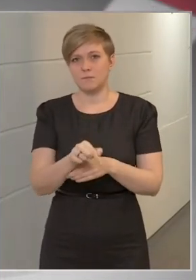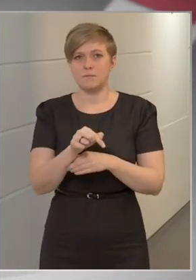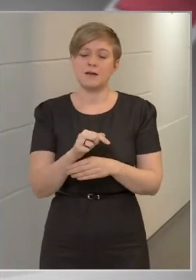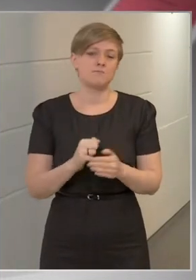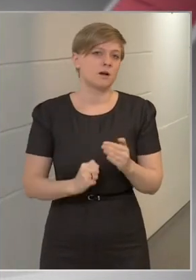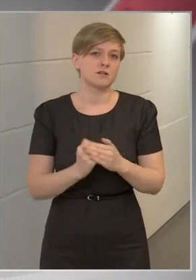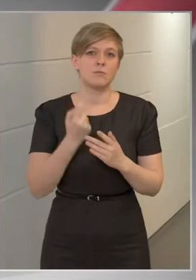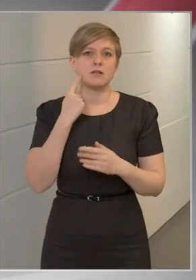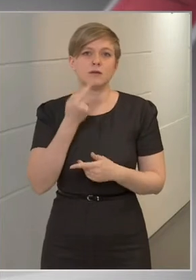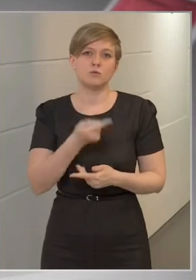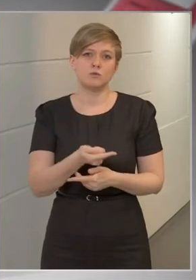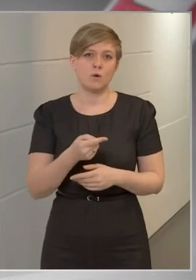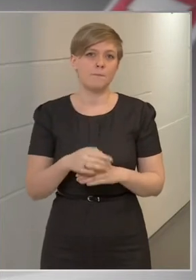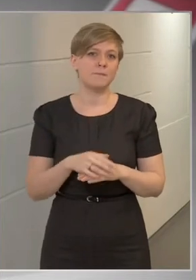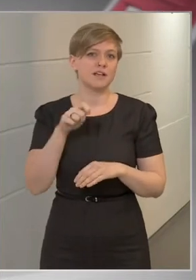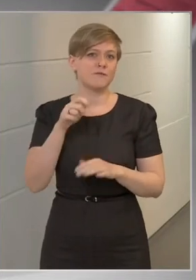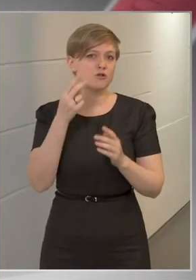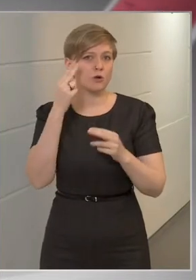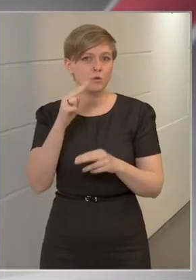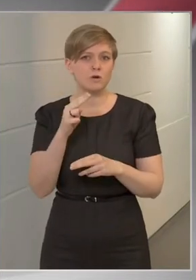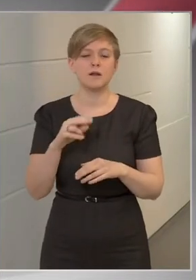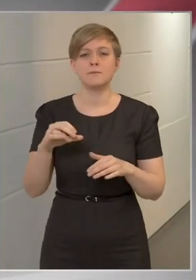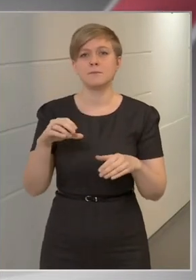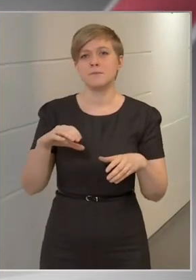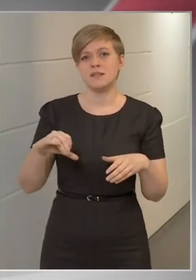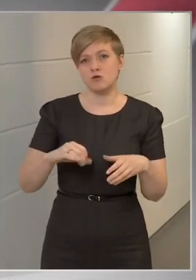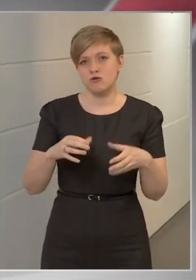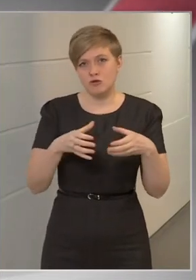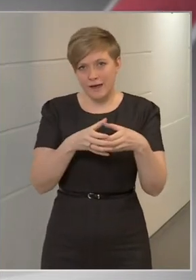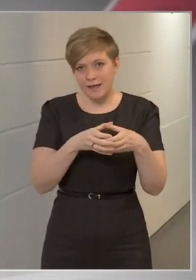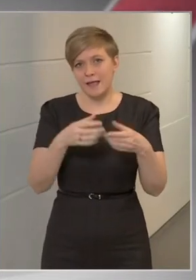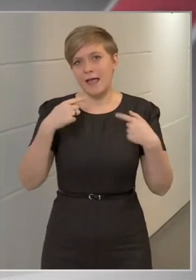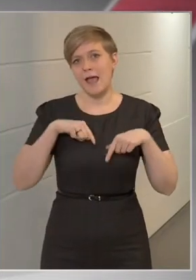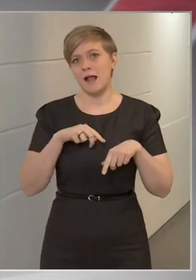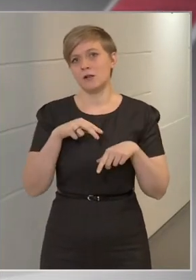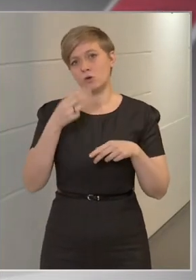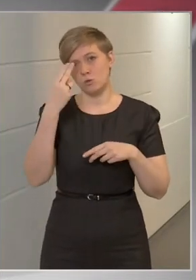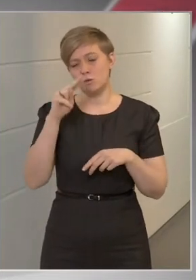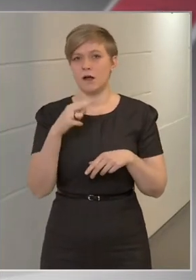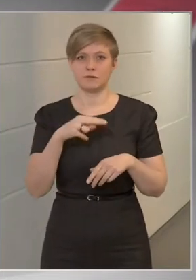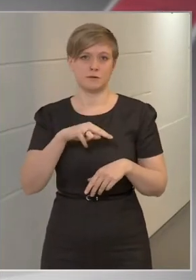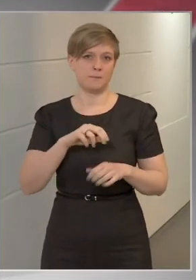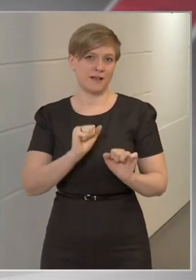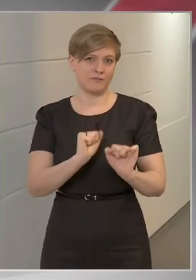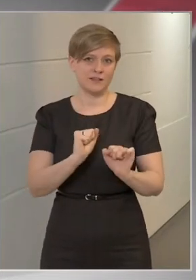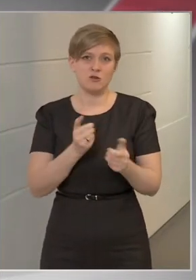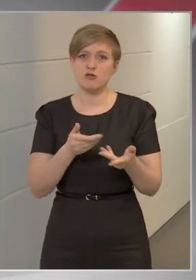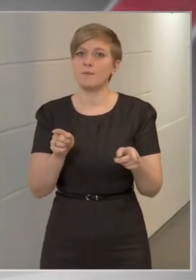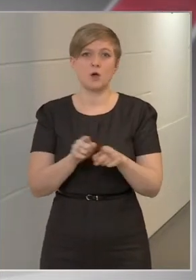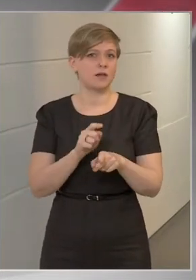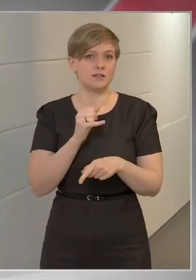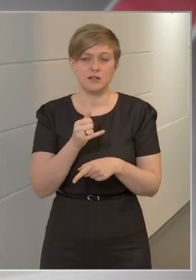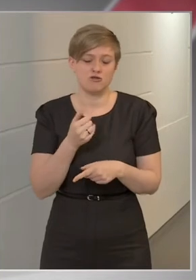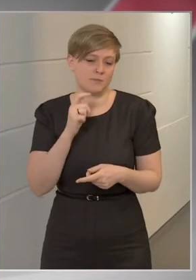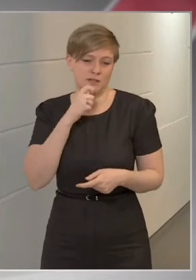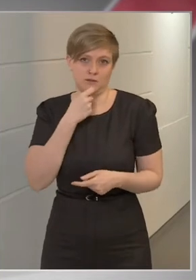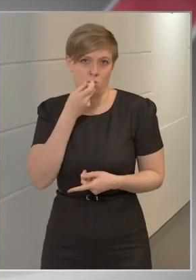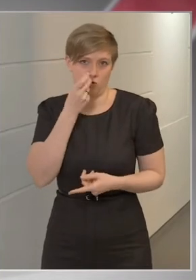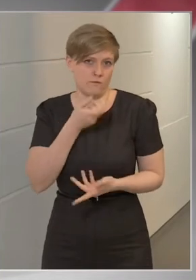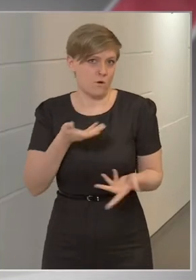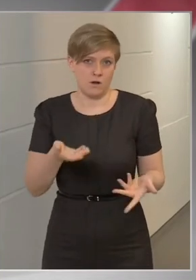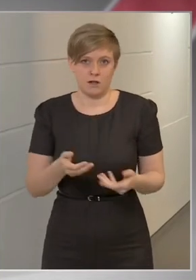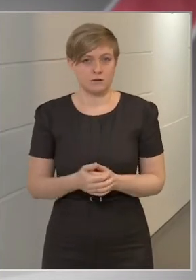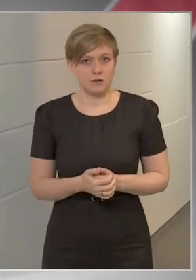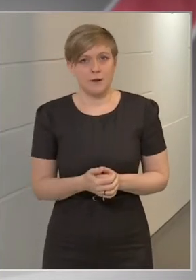legfeljebb azzal tudom a képviselő urat, bizottság elnök urat megvédeni, hogy semmi olyan nincs, ami feltétlenül titkos kellene, hogy